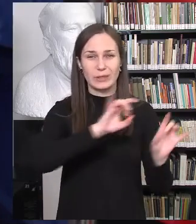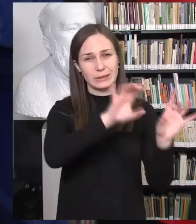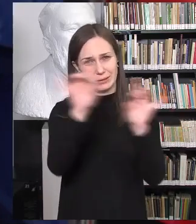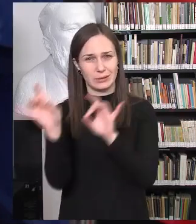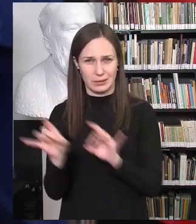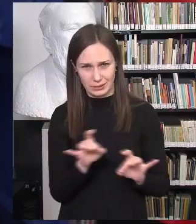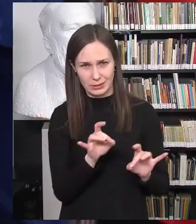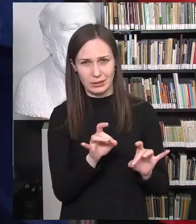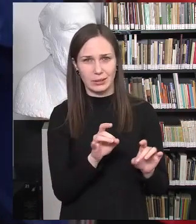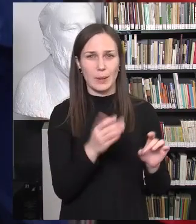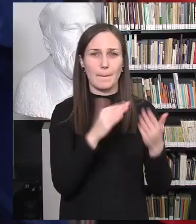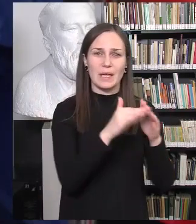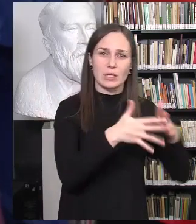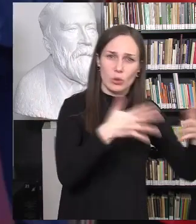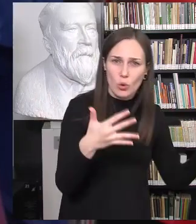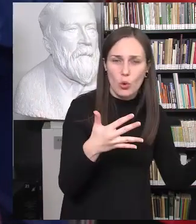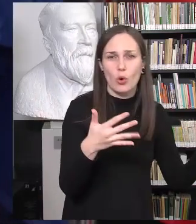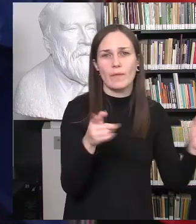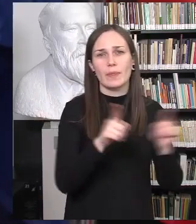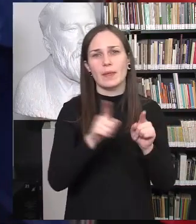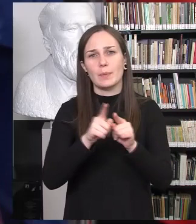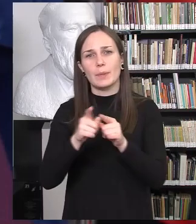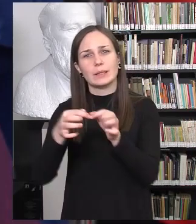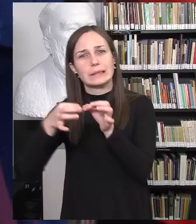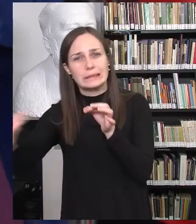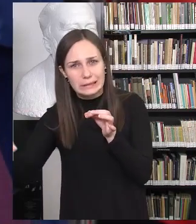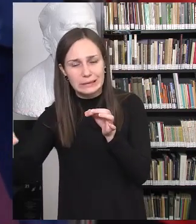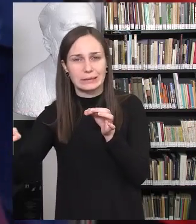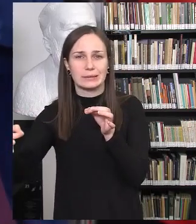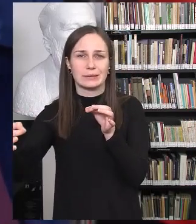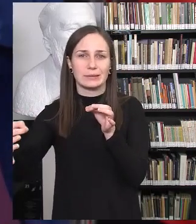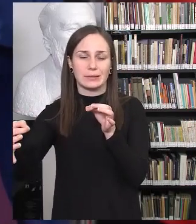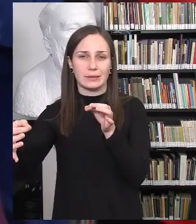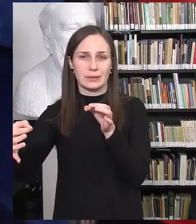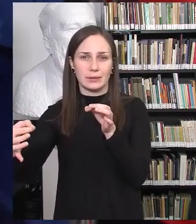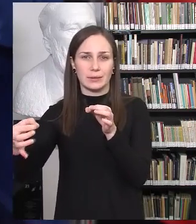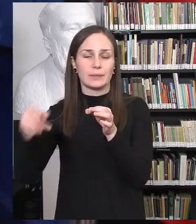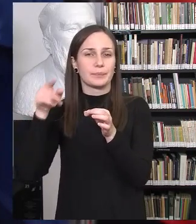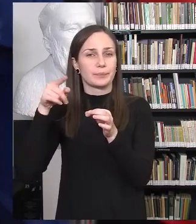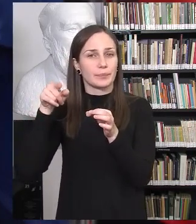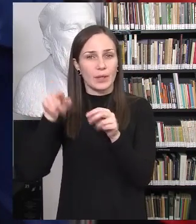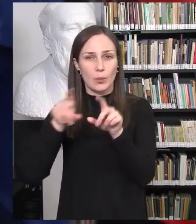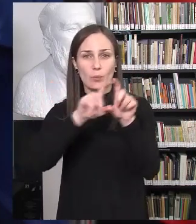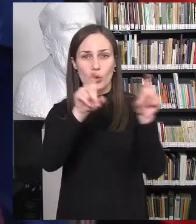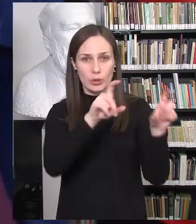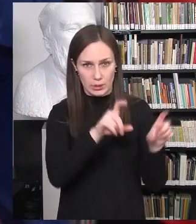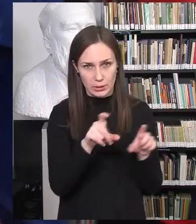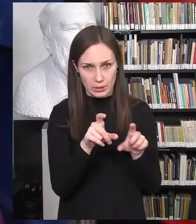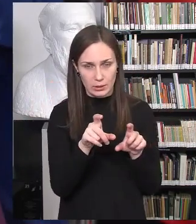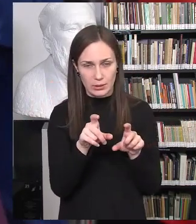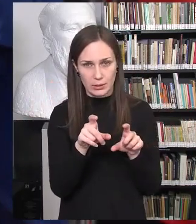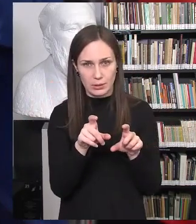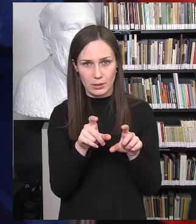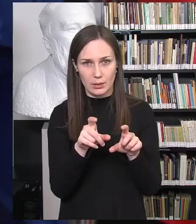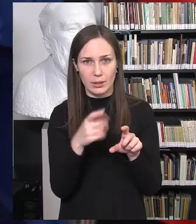ir didmeščiose, ir labai tolimesnėse nuo miesto vietovėse. jos manau, kad pakankamai atspindi gerai